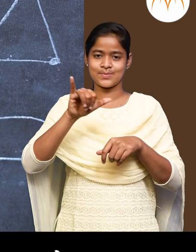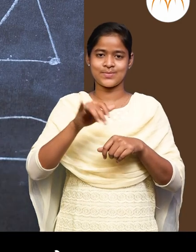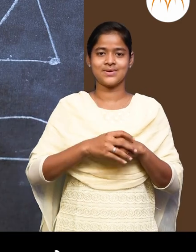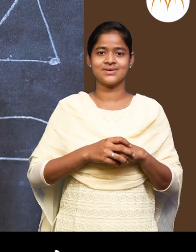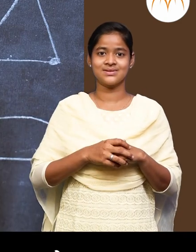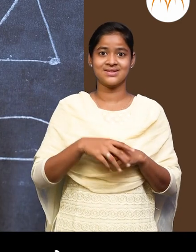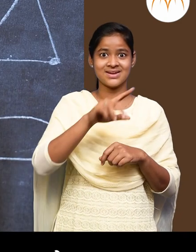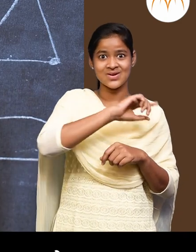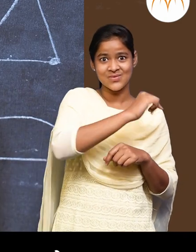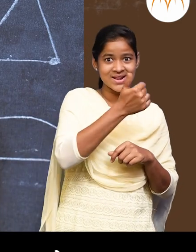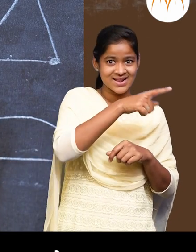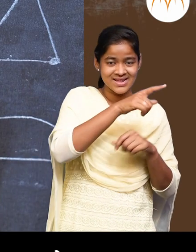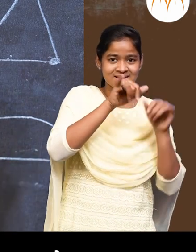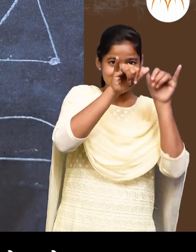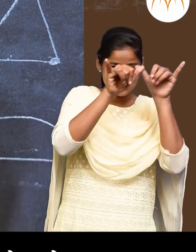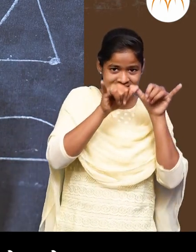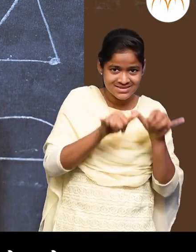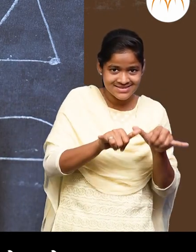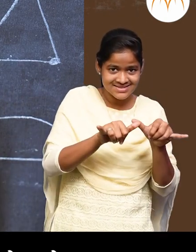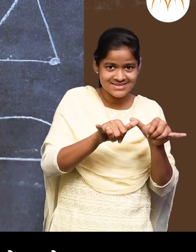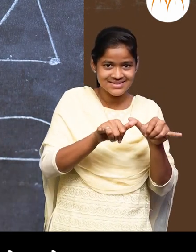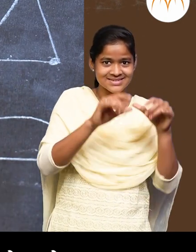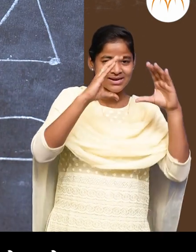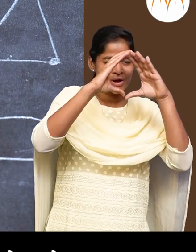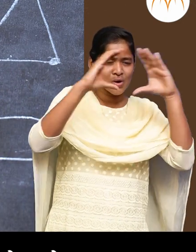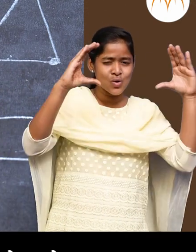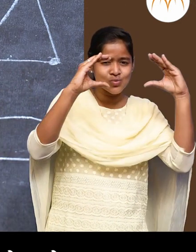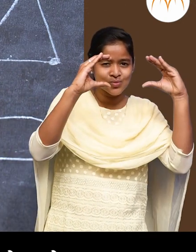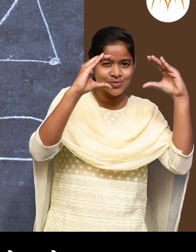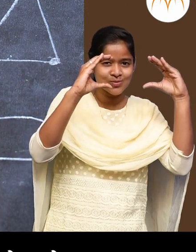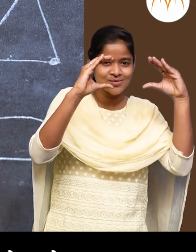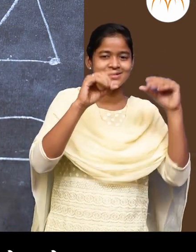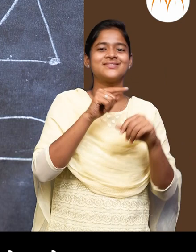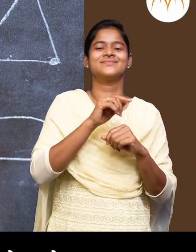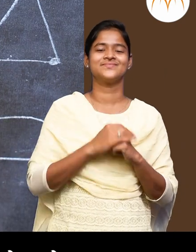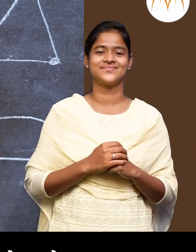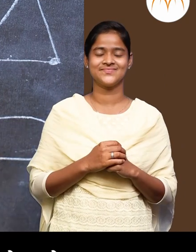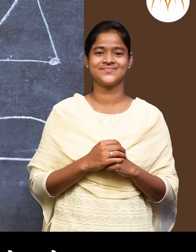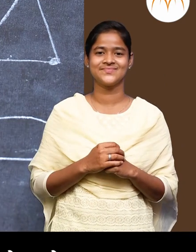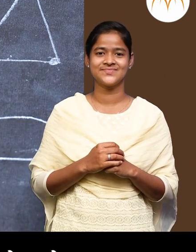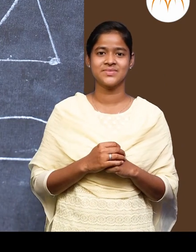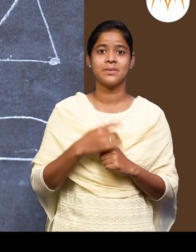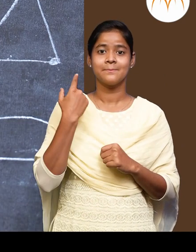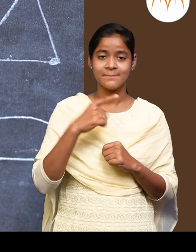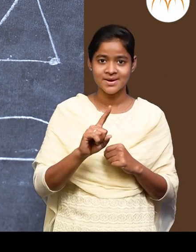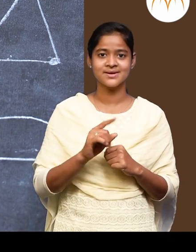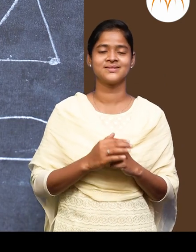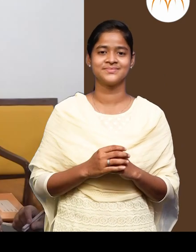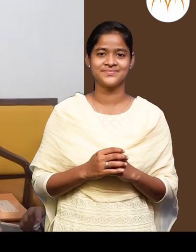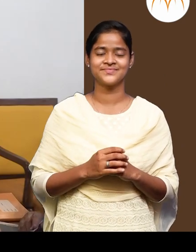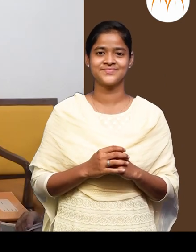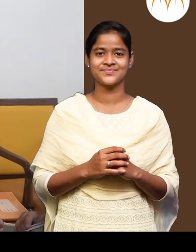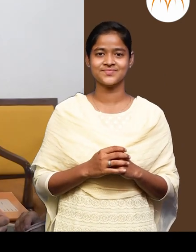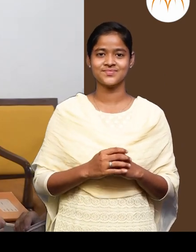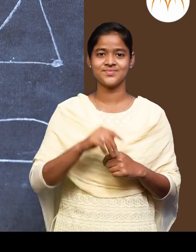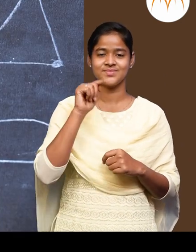आकुरुतीच समोर्च बाजु सार्ख्या हैत पौन ही बाजु यहा बाजु पेक्षा मोठीया है मन्जे हा